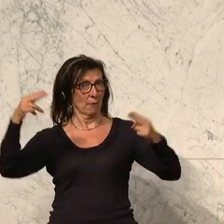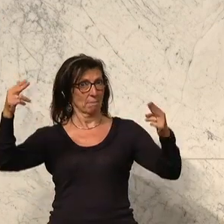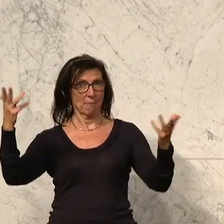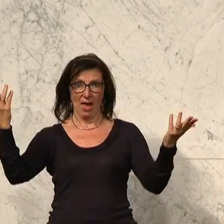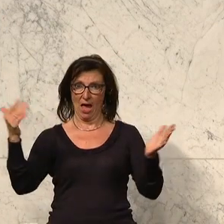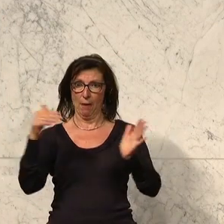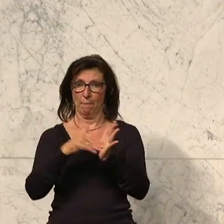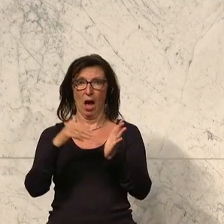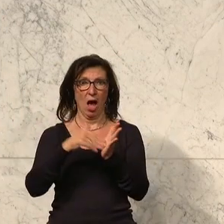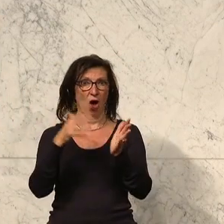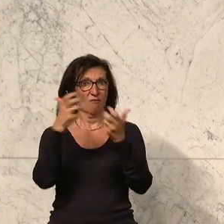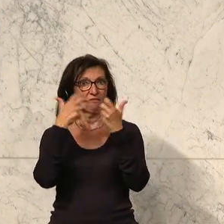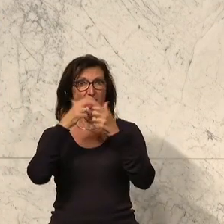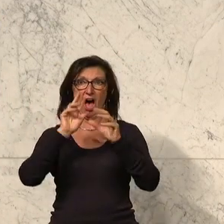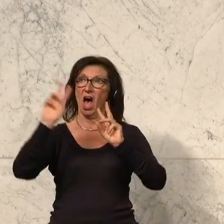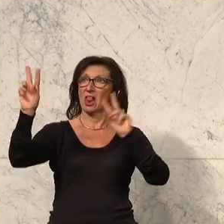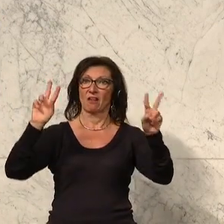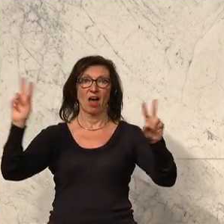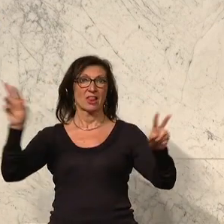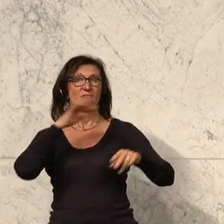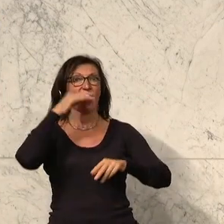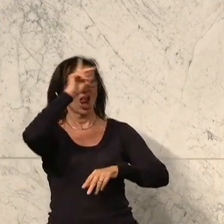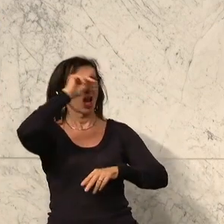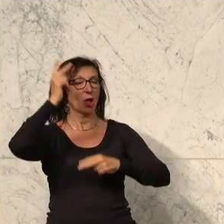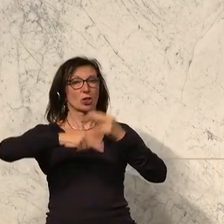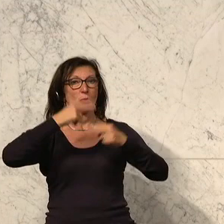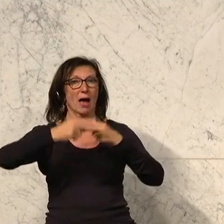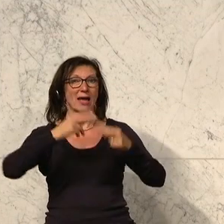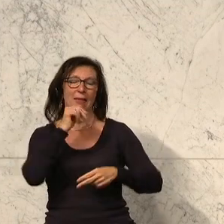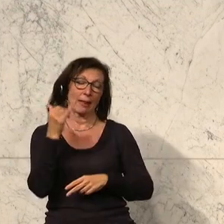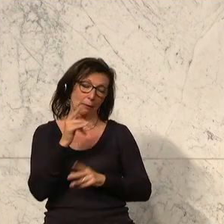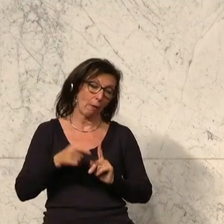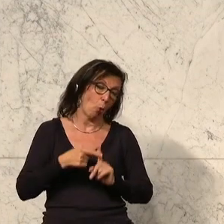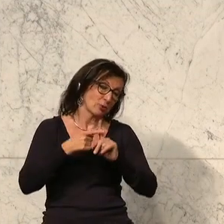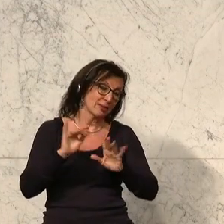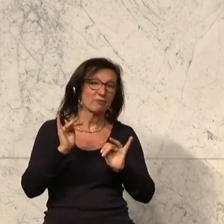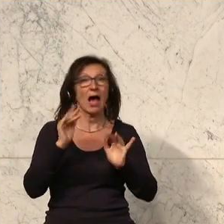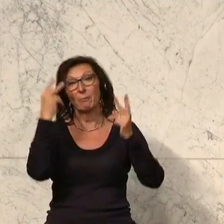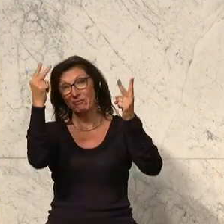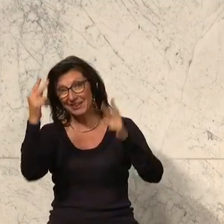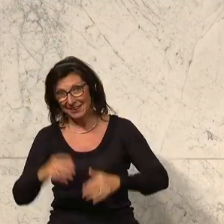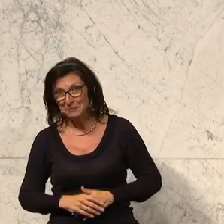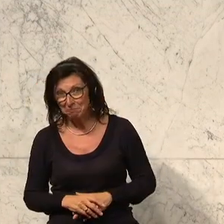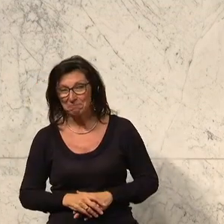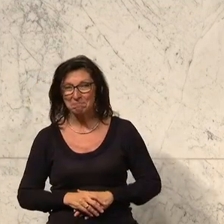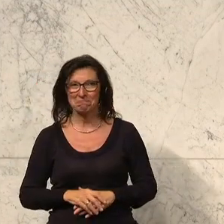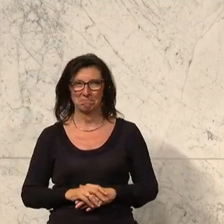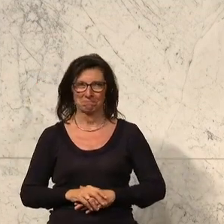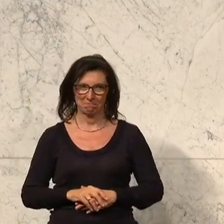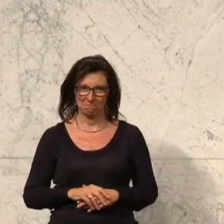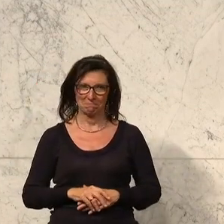unseren abgelegenen Wäldern durchaus rumspazieren, was auch nicht immer nur positiv ist, aber tatsächlich ein wichtiger Faktor.